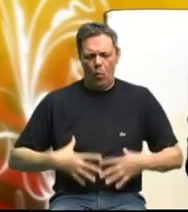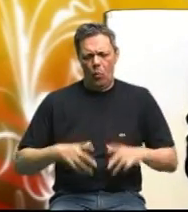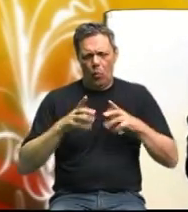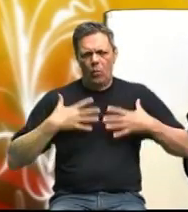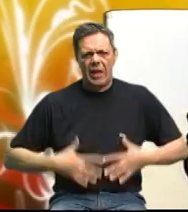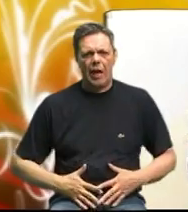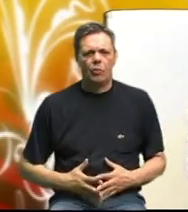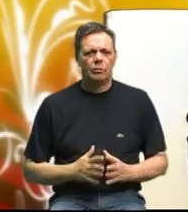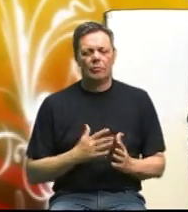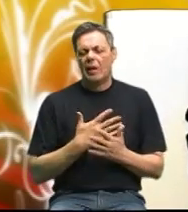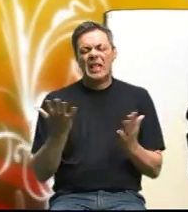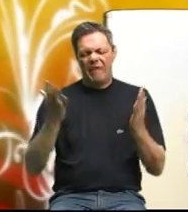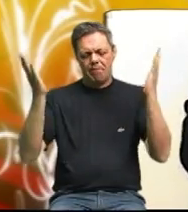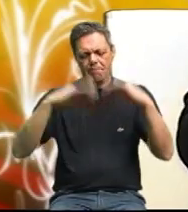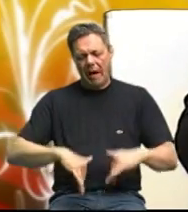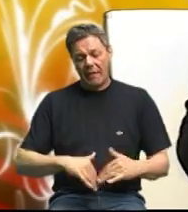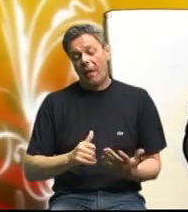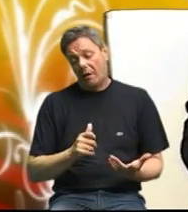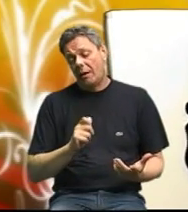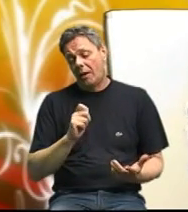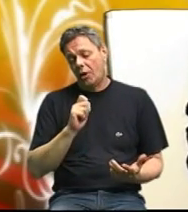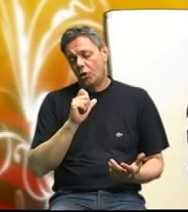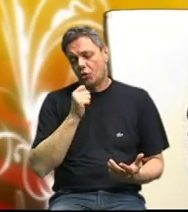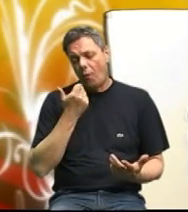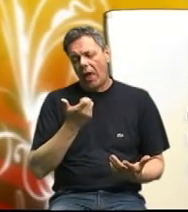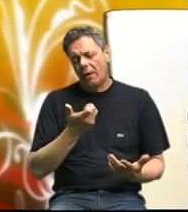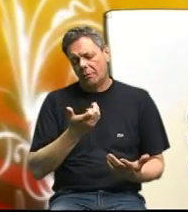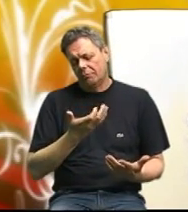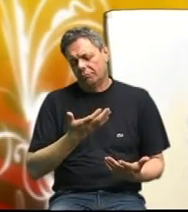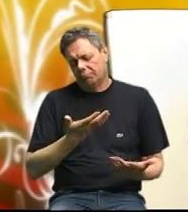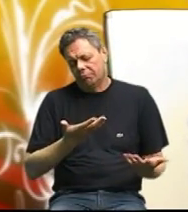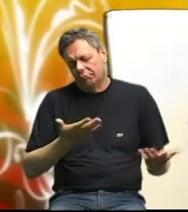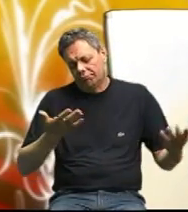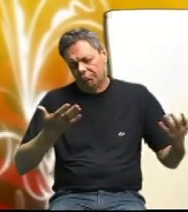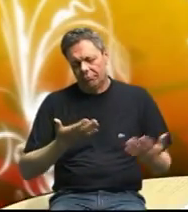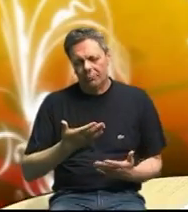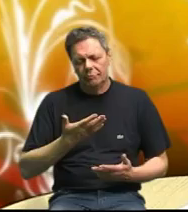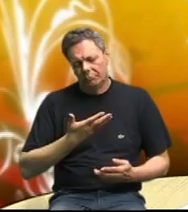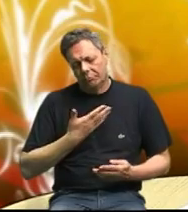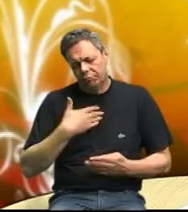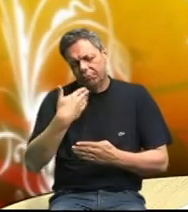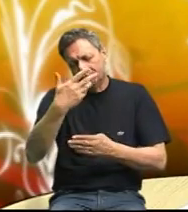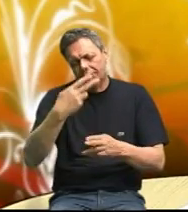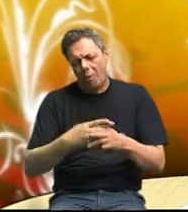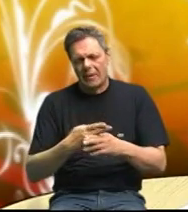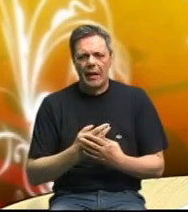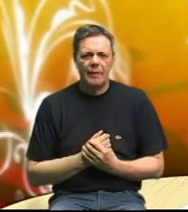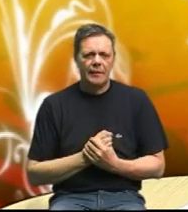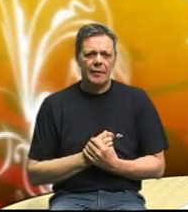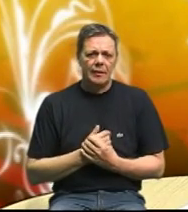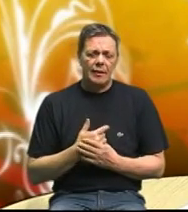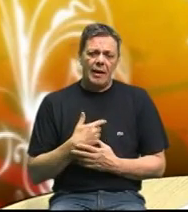zruši i čovjek dobije ostalne bolesti. Saj ćemo samo se obratiti još jednom našim gledateljima.